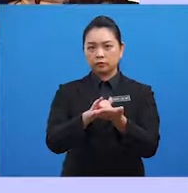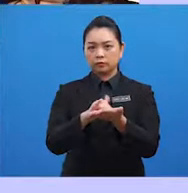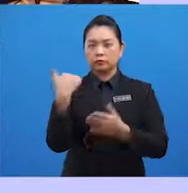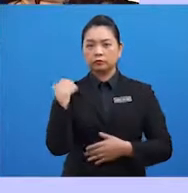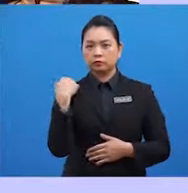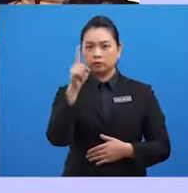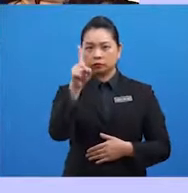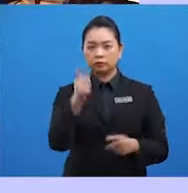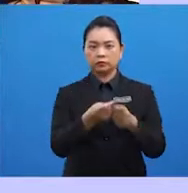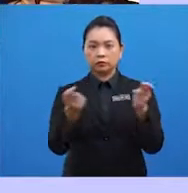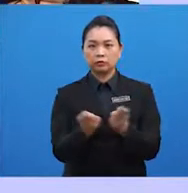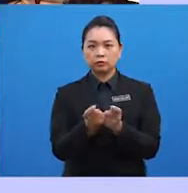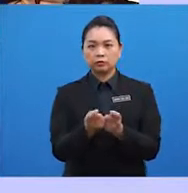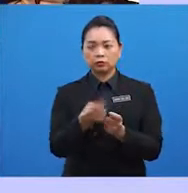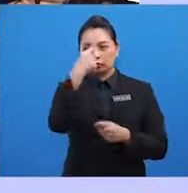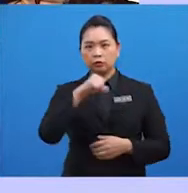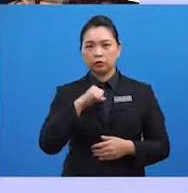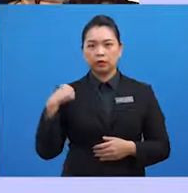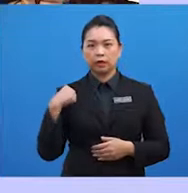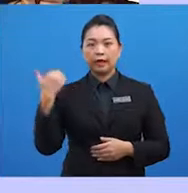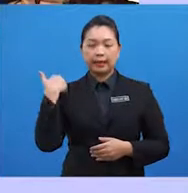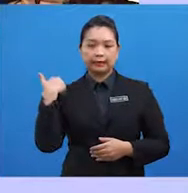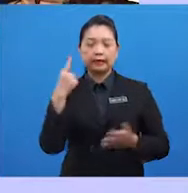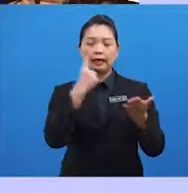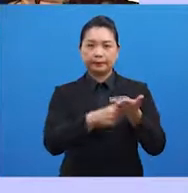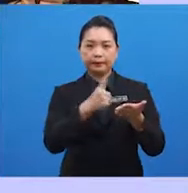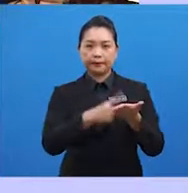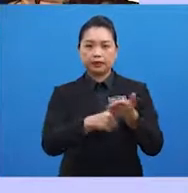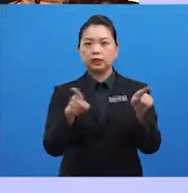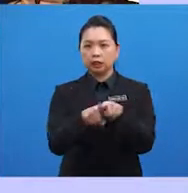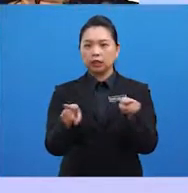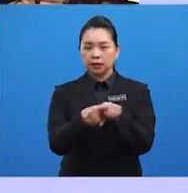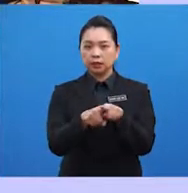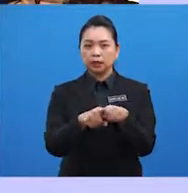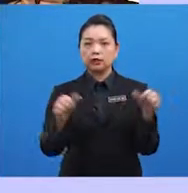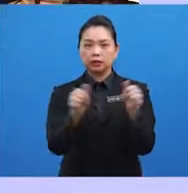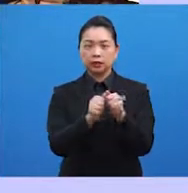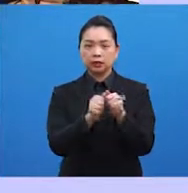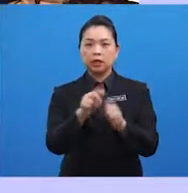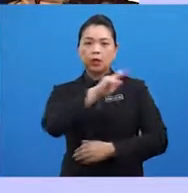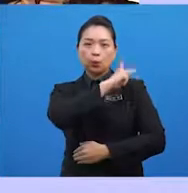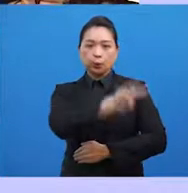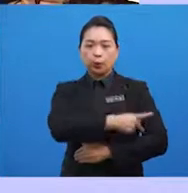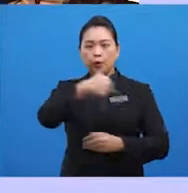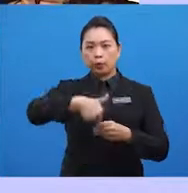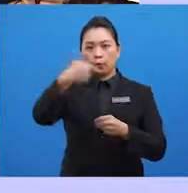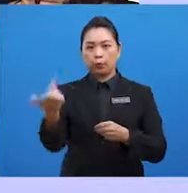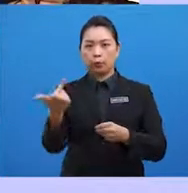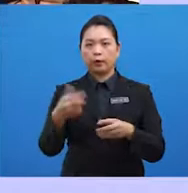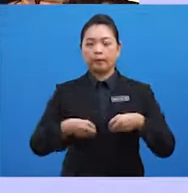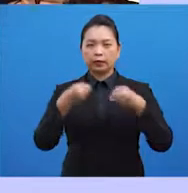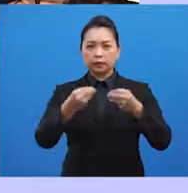untuk negara anggota mengadakan perbincangan bersama dengan kuasa luar bagi